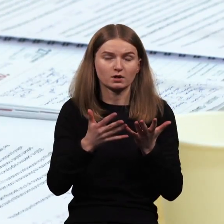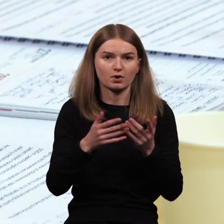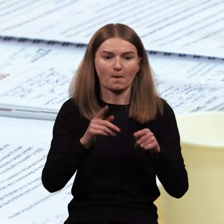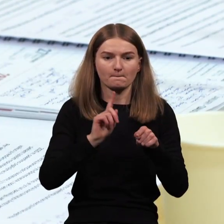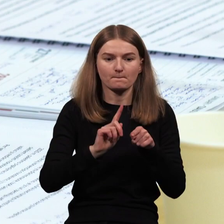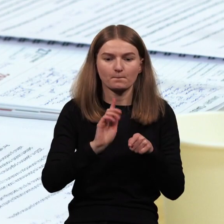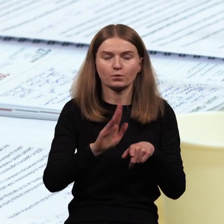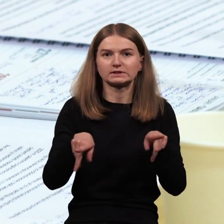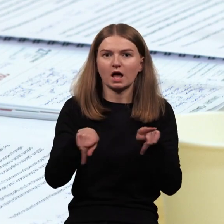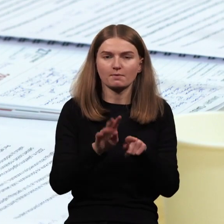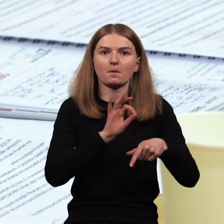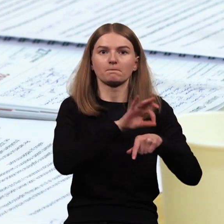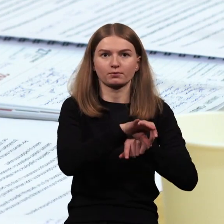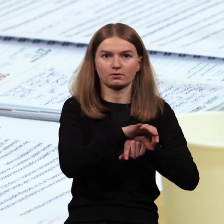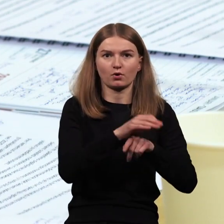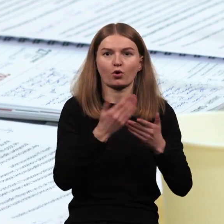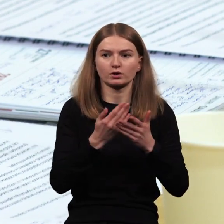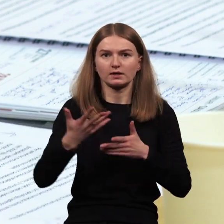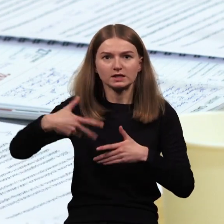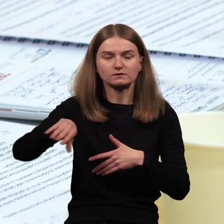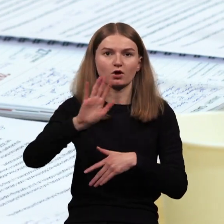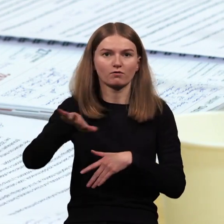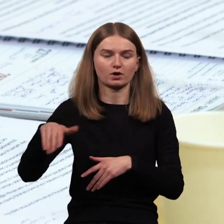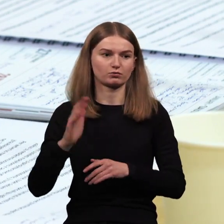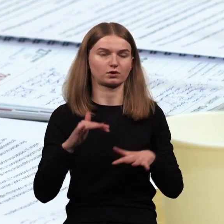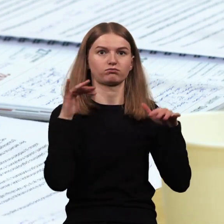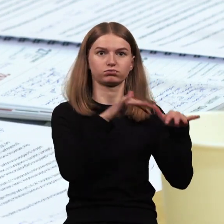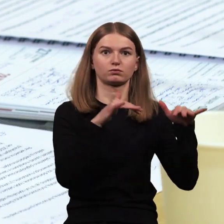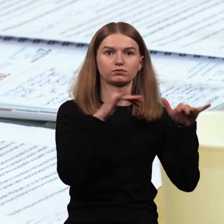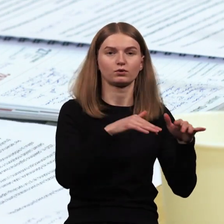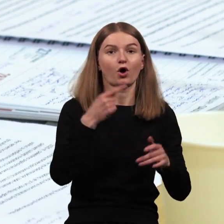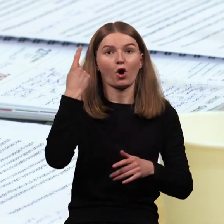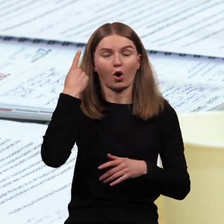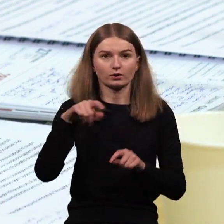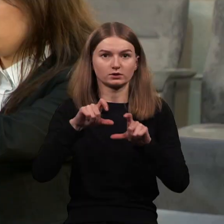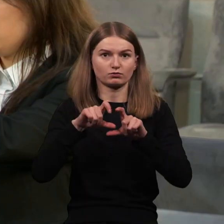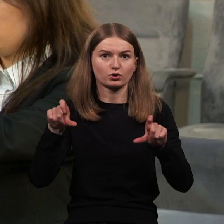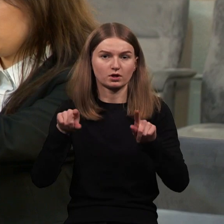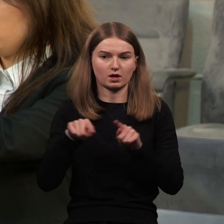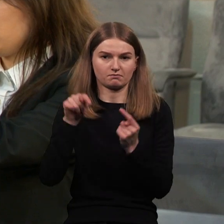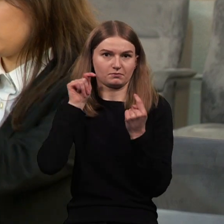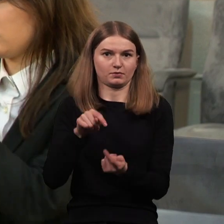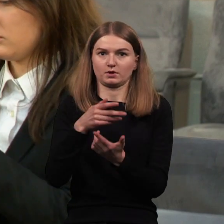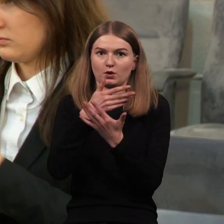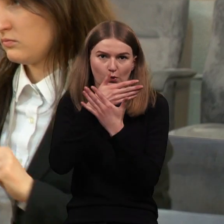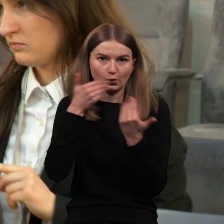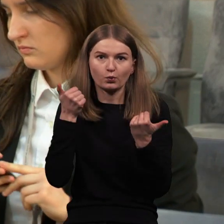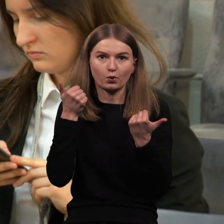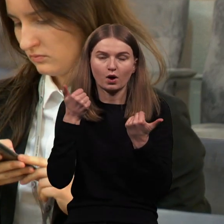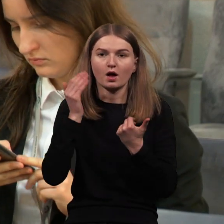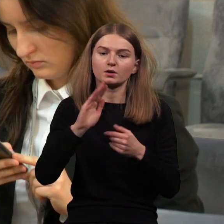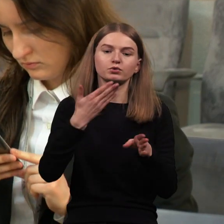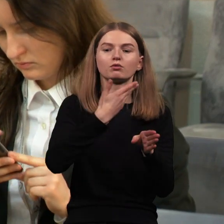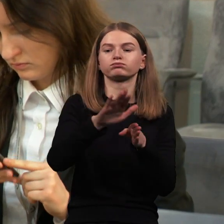tos mokyklos, kurios nesistengia, neįdėjo pastangų, neprisitaikia, visą ir toliau vaikus rušiuos nukreipdami